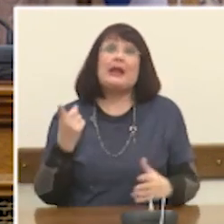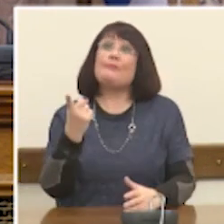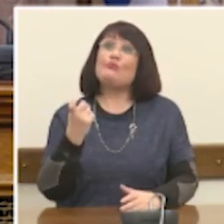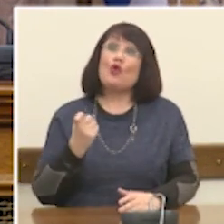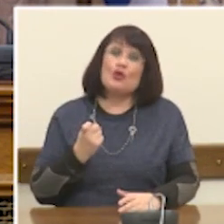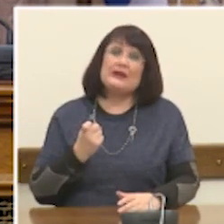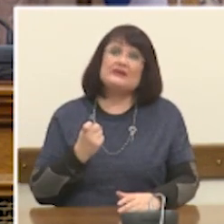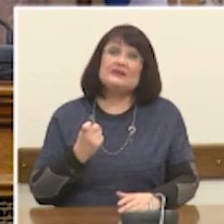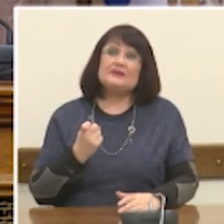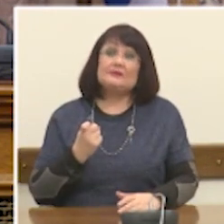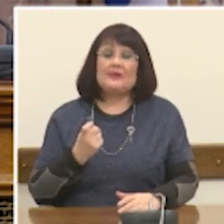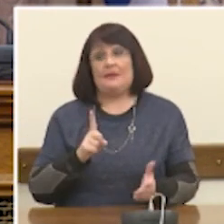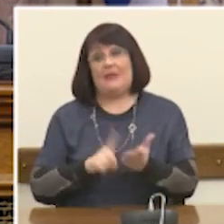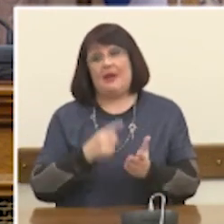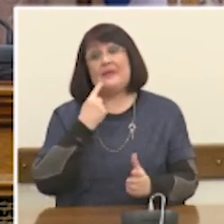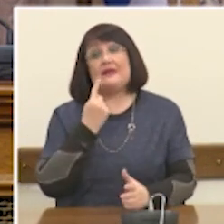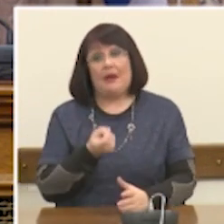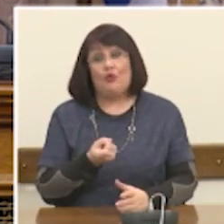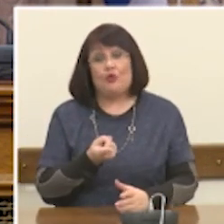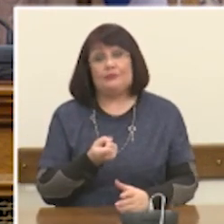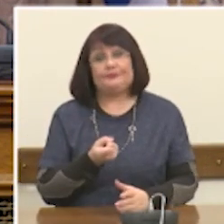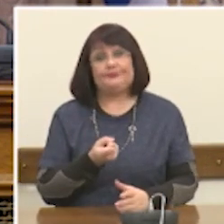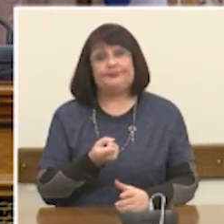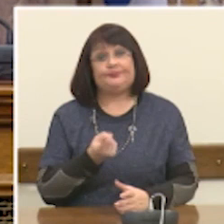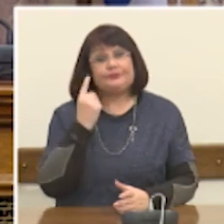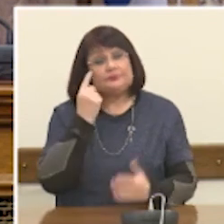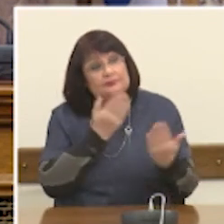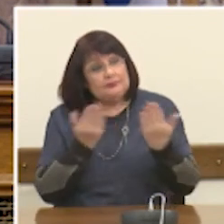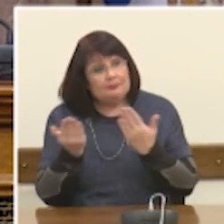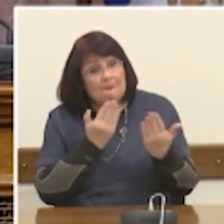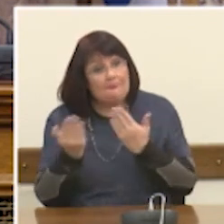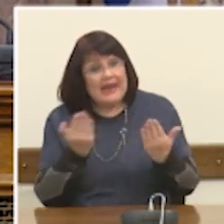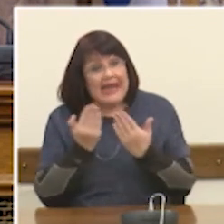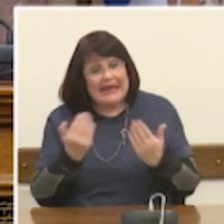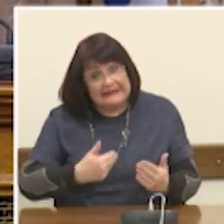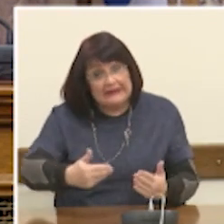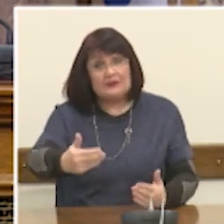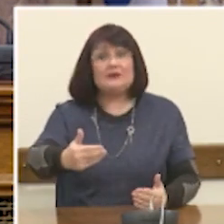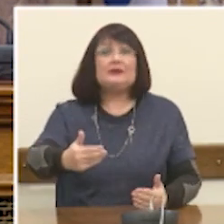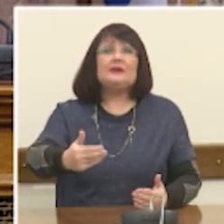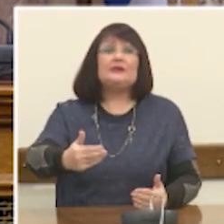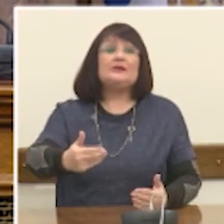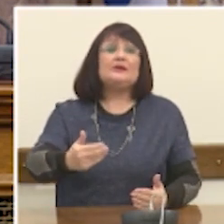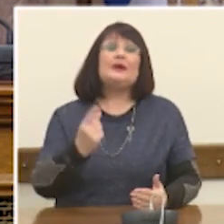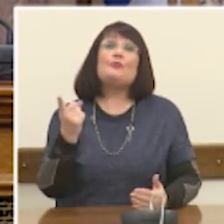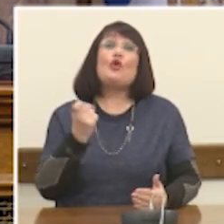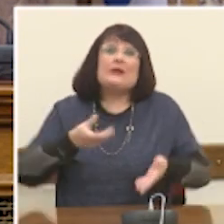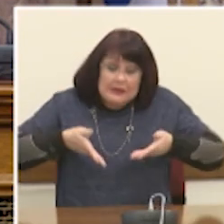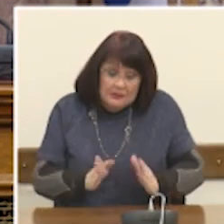μπορώ να μην την αφήσω ασχολία, τη πρόκληση σε μία μελέτη η οποία είναι τόσο βραχυχρόνια, η πρόκληση του δημογραφικού.